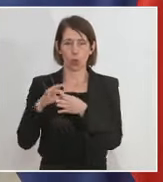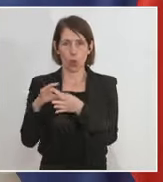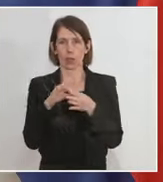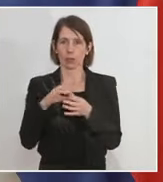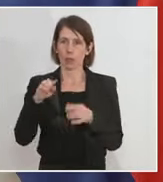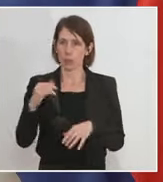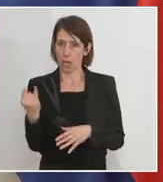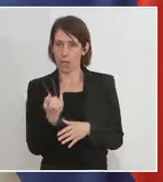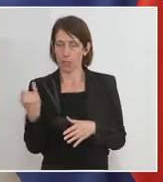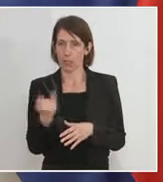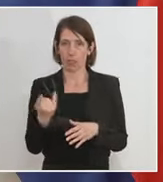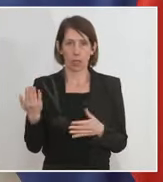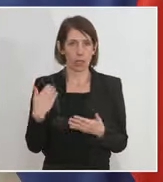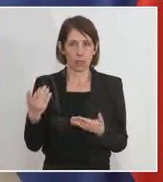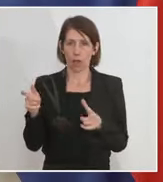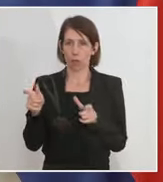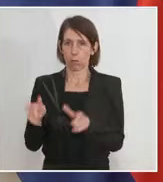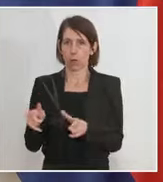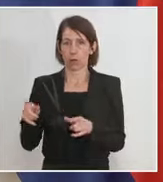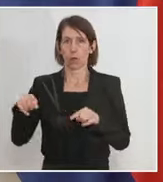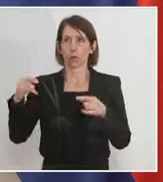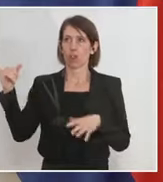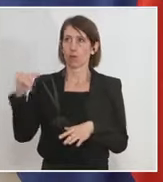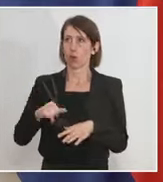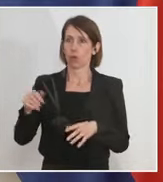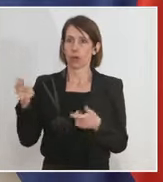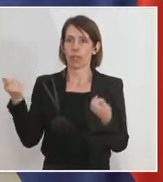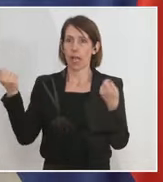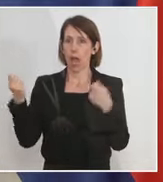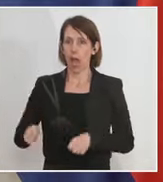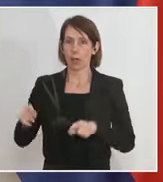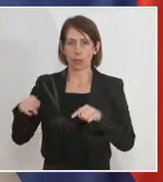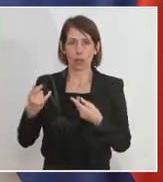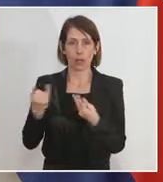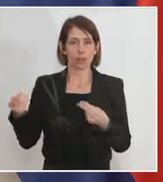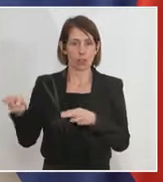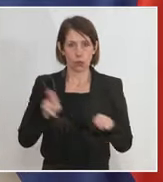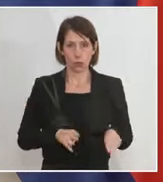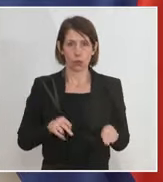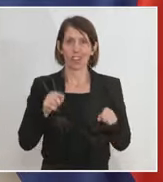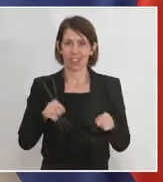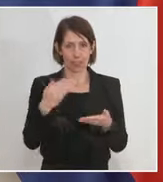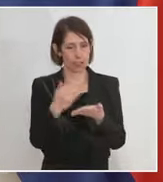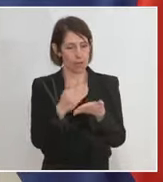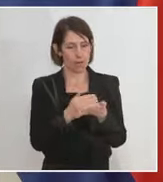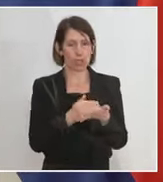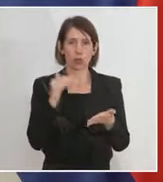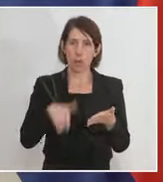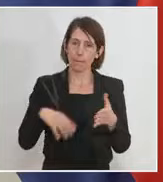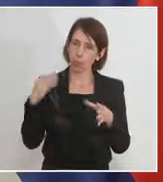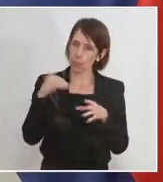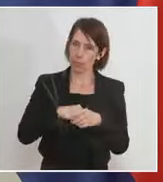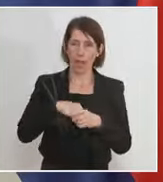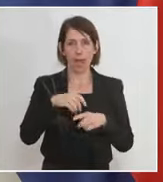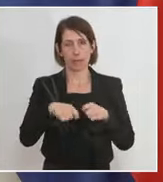Insel und man war natürlich gestrandet und wurde der Luftverkehr eingestellt. Also das sind schon Faktoren, die wir hier mit einbeziehen müssen. Und noch haben wir